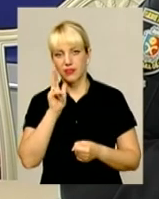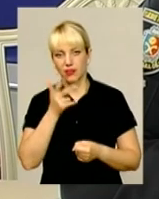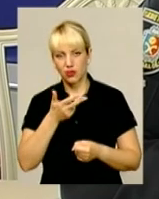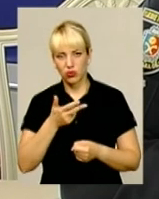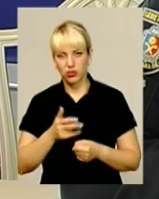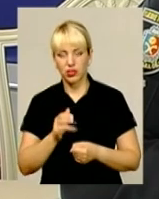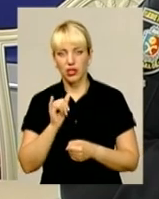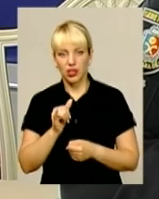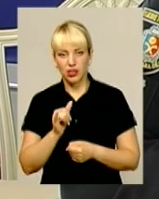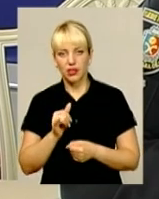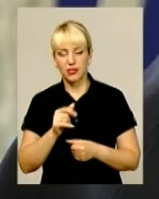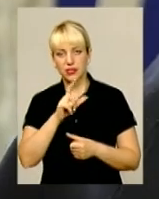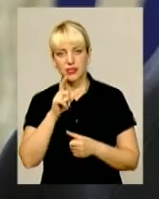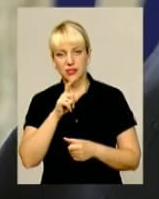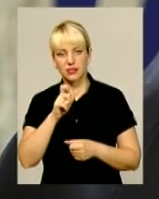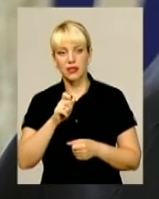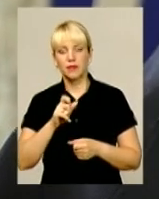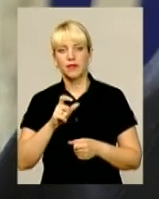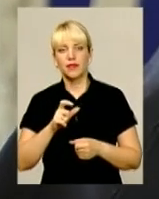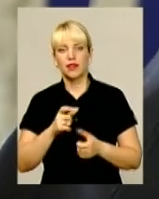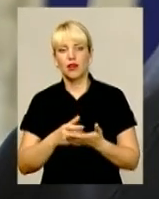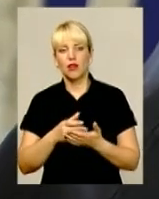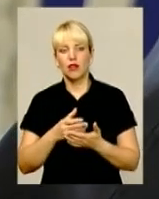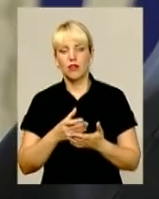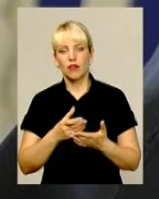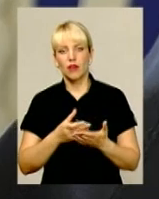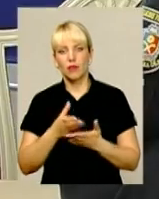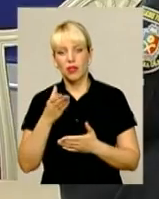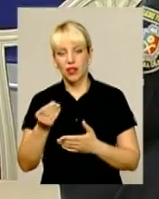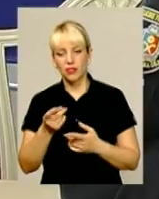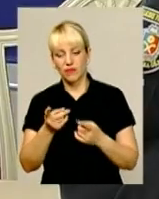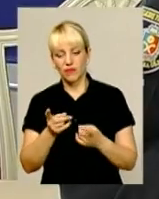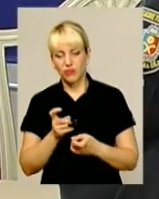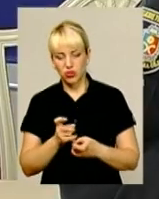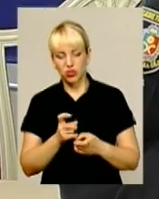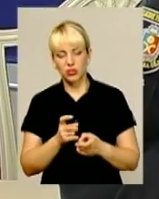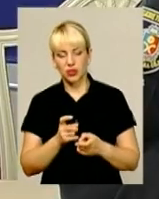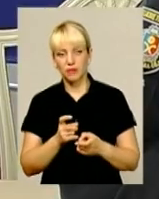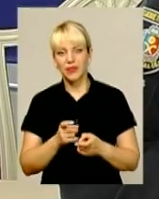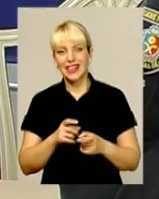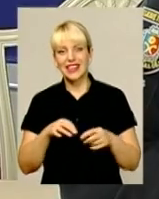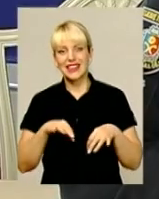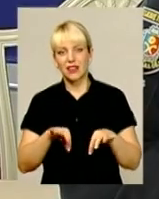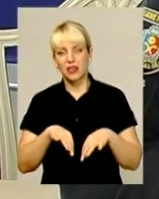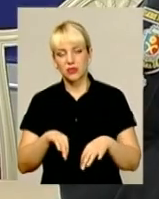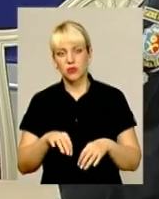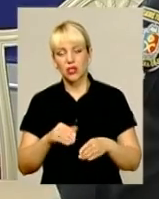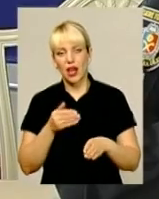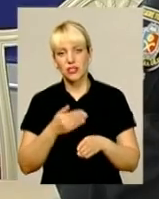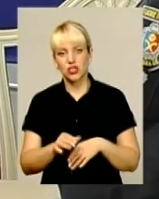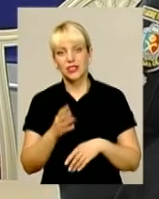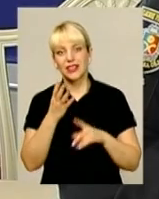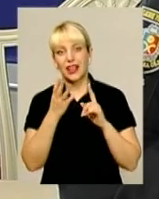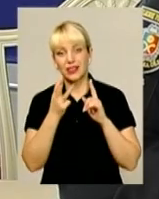і з оплатним вилученням транспортного засобу. Частина третя статті 130 передбачає,